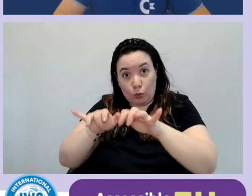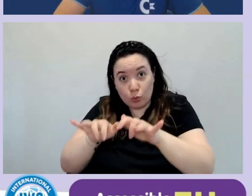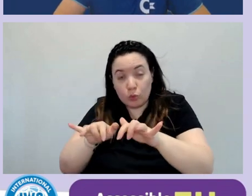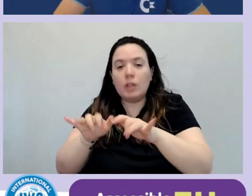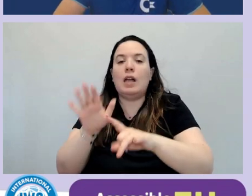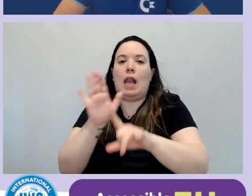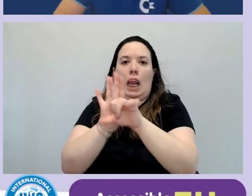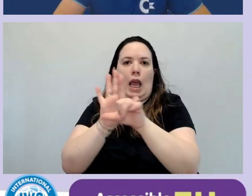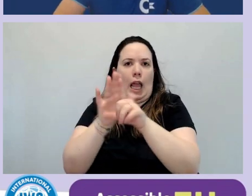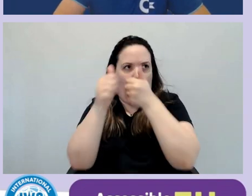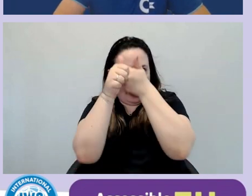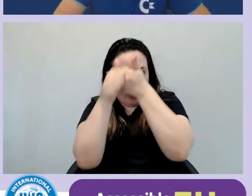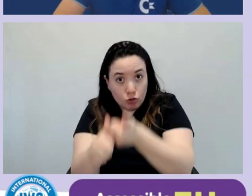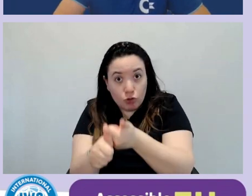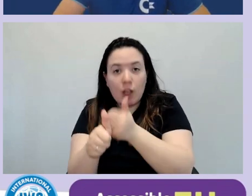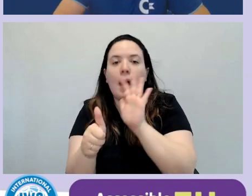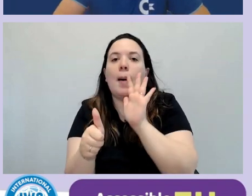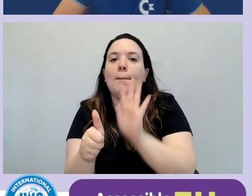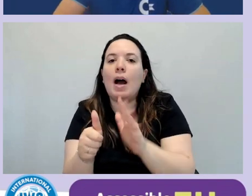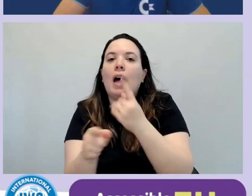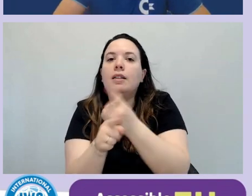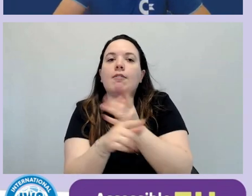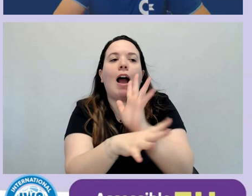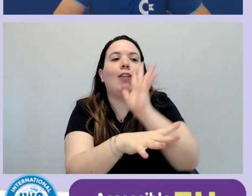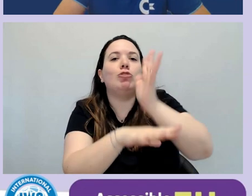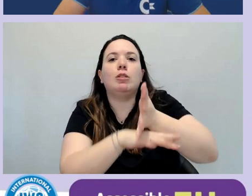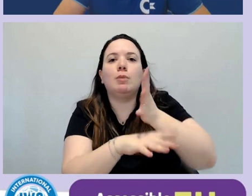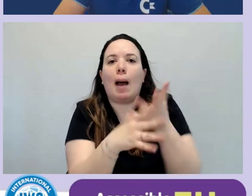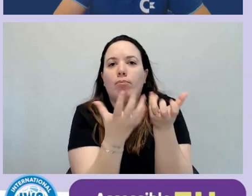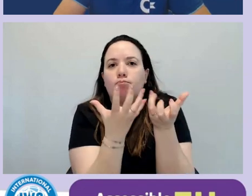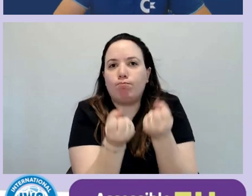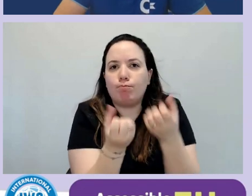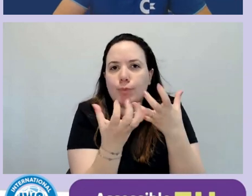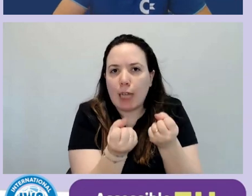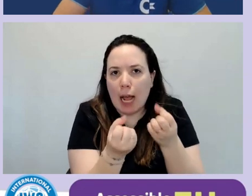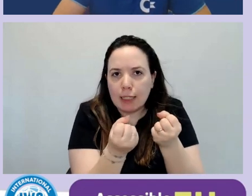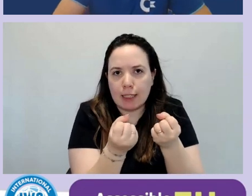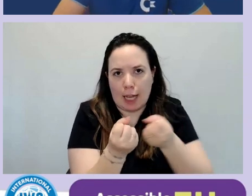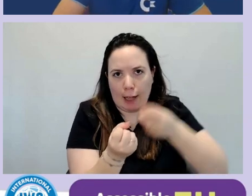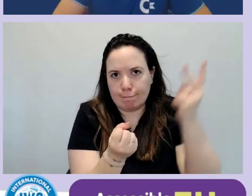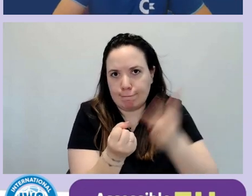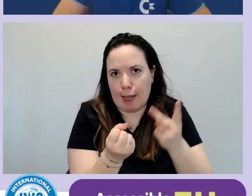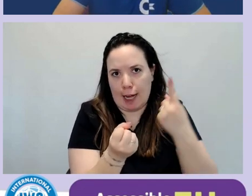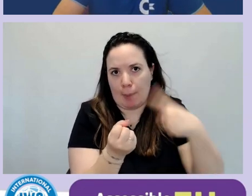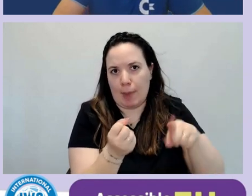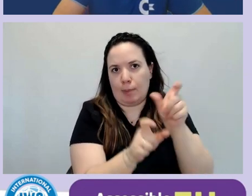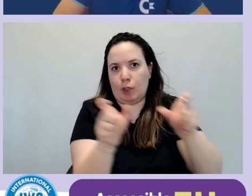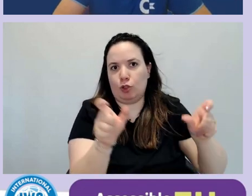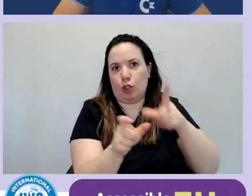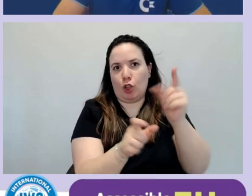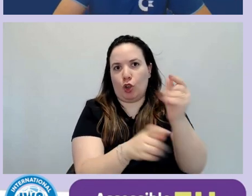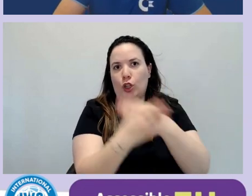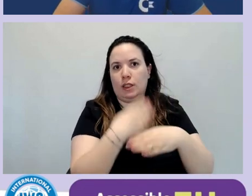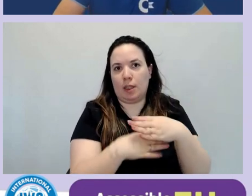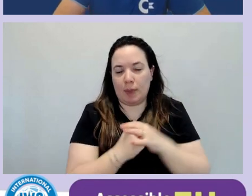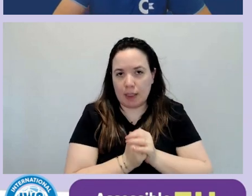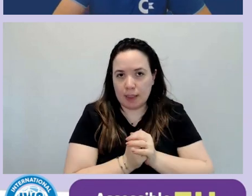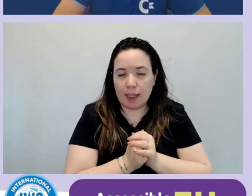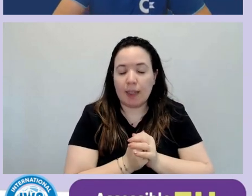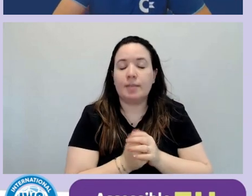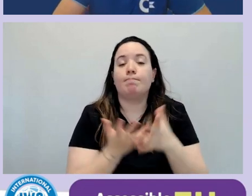di legge sia anche realmente accessibile a persone con disabilità. E a questo punto si lega